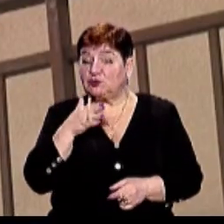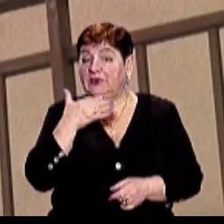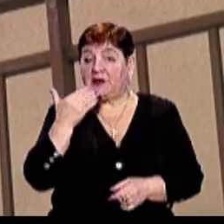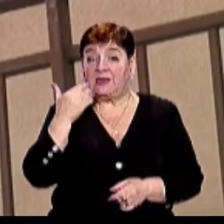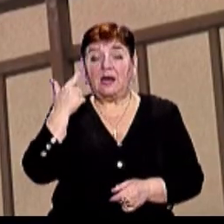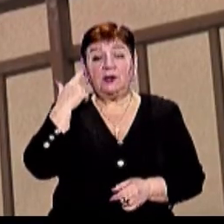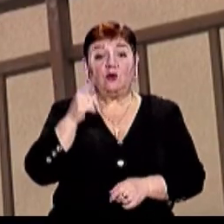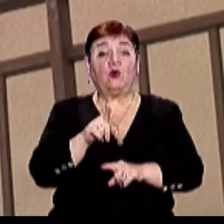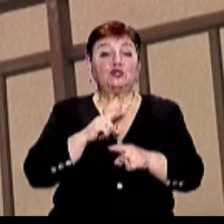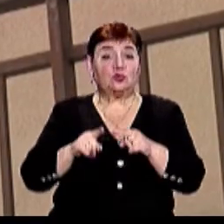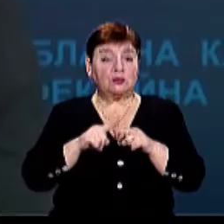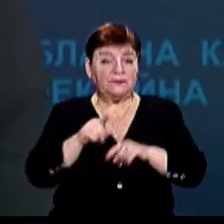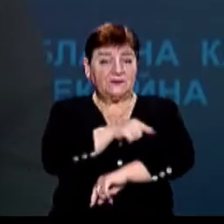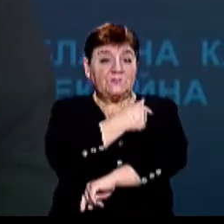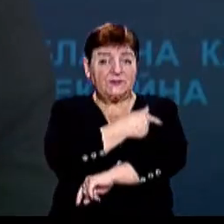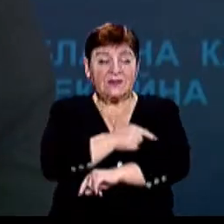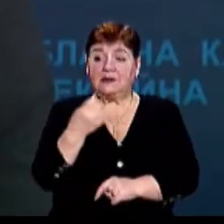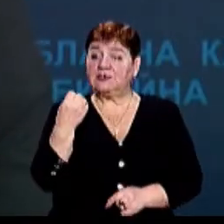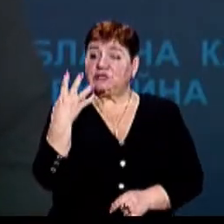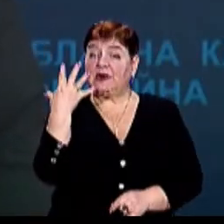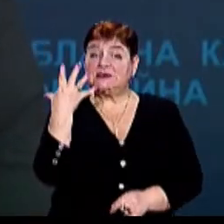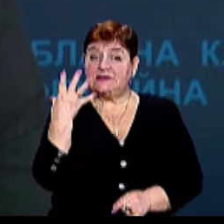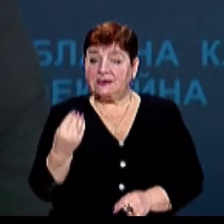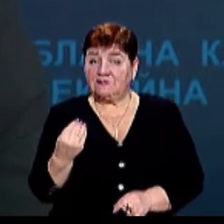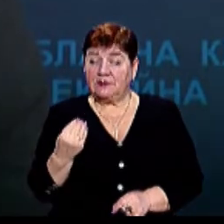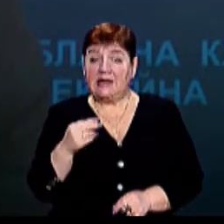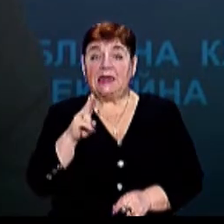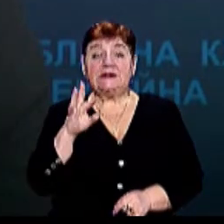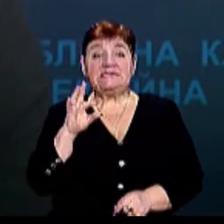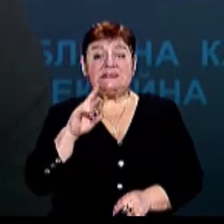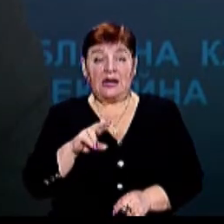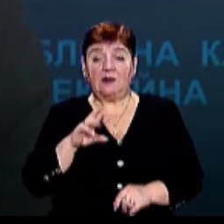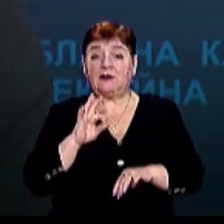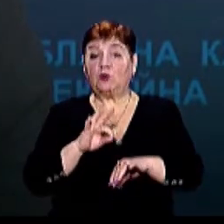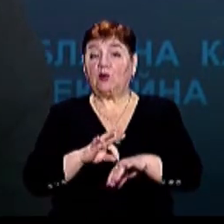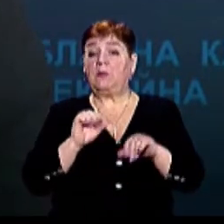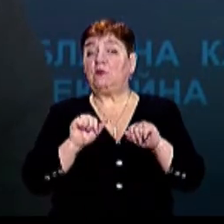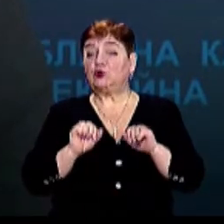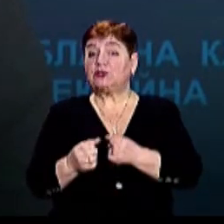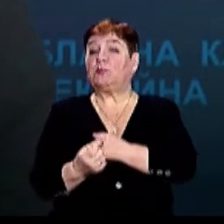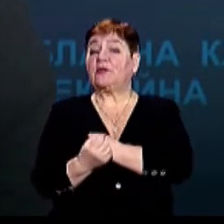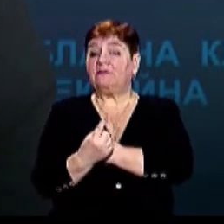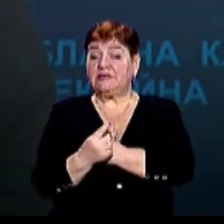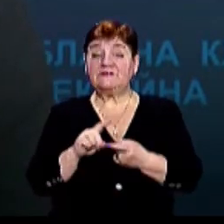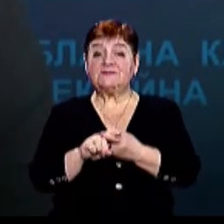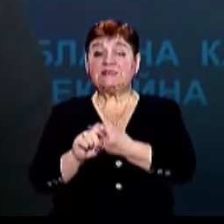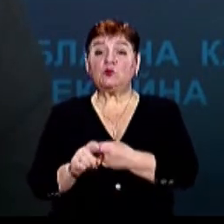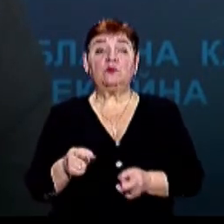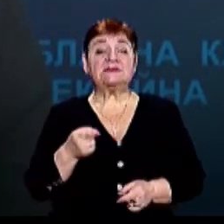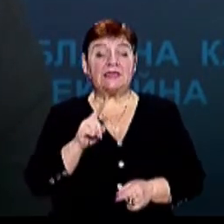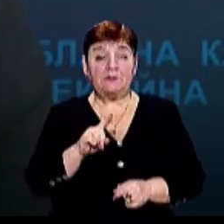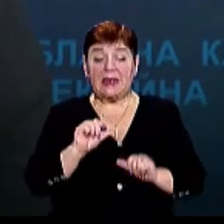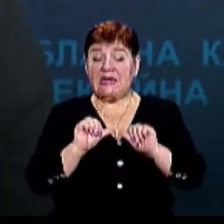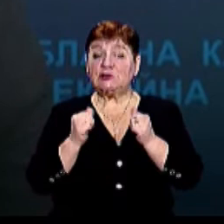МОЗ, його шпиталізували на 14 днів Ця хвороба може проявитися і в зв'язку з тим він